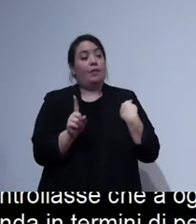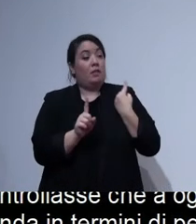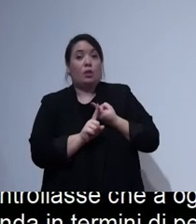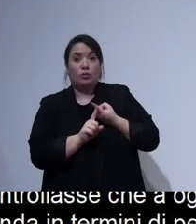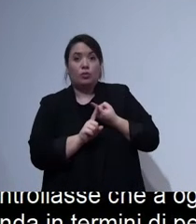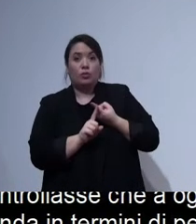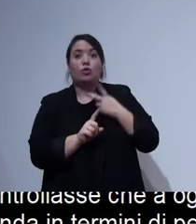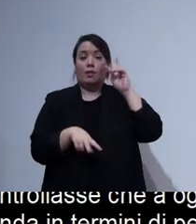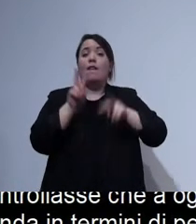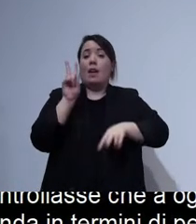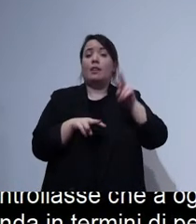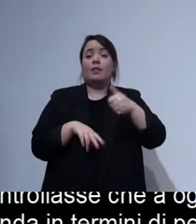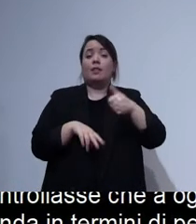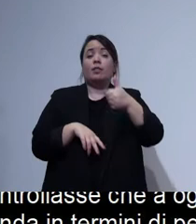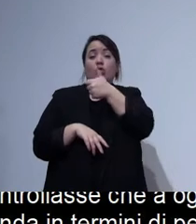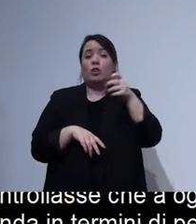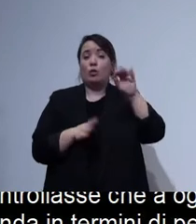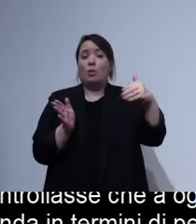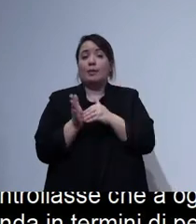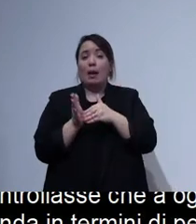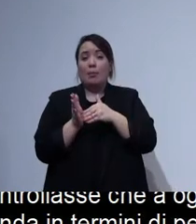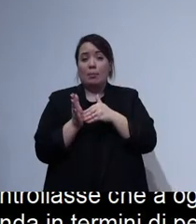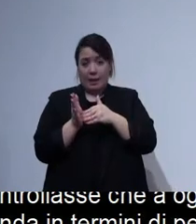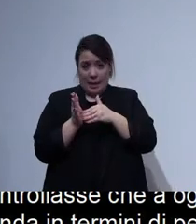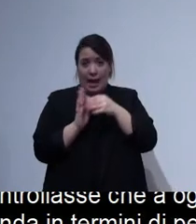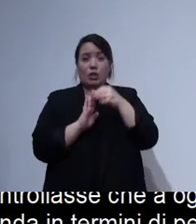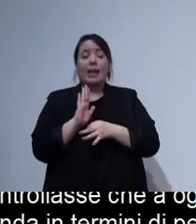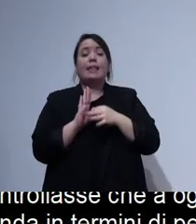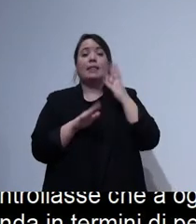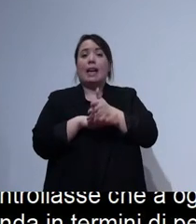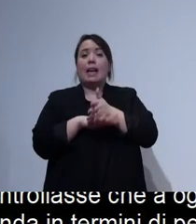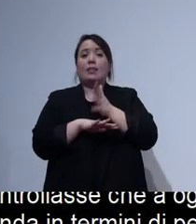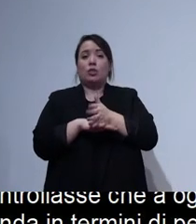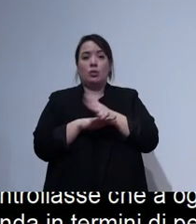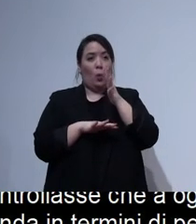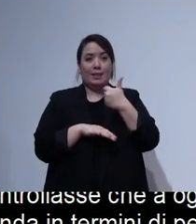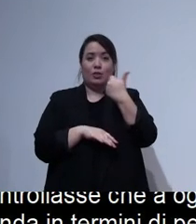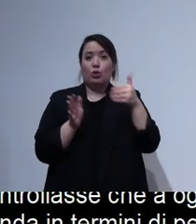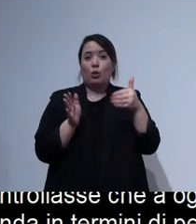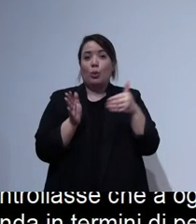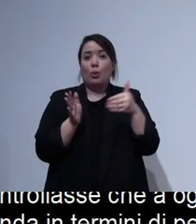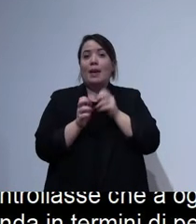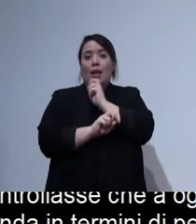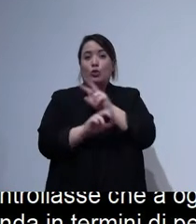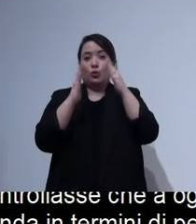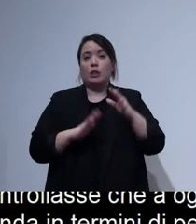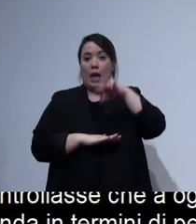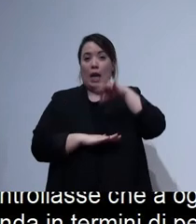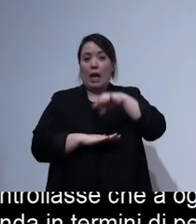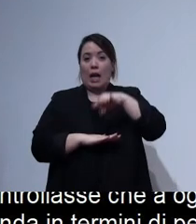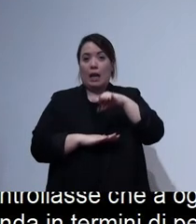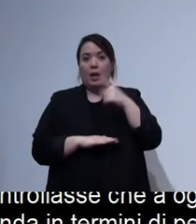verificate 150.000 caratteristiche di accessibilità in 100.000 annunci, quindi è un lavoro che sta andando